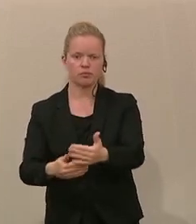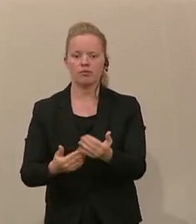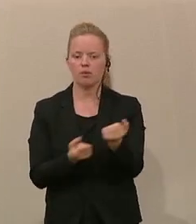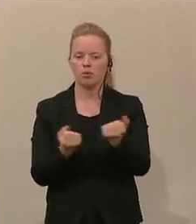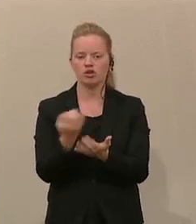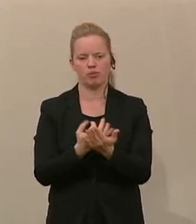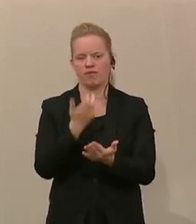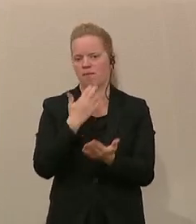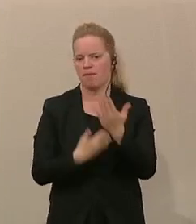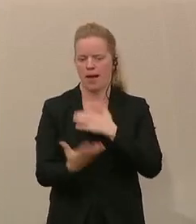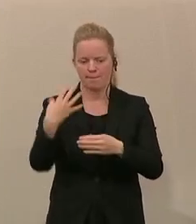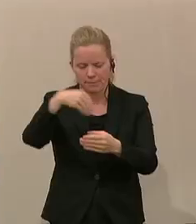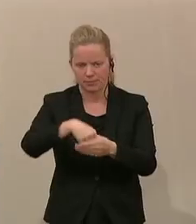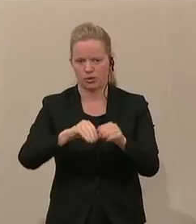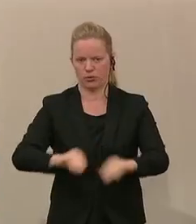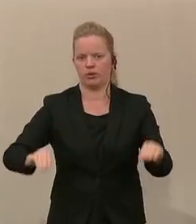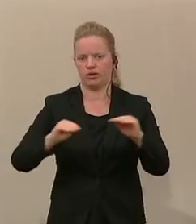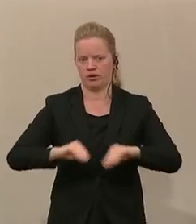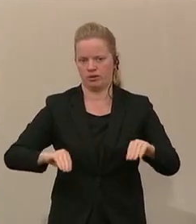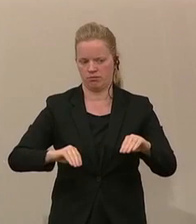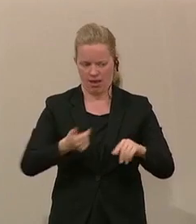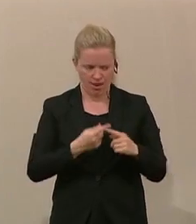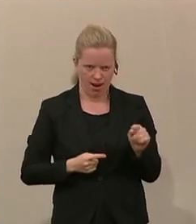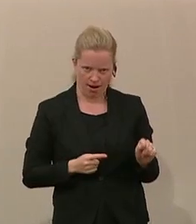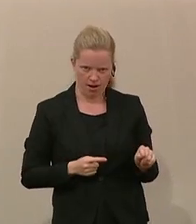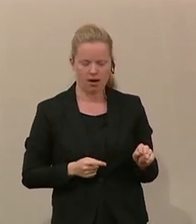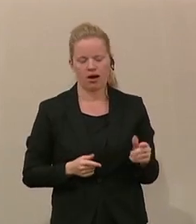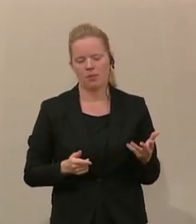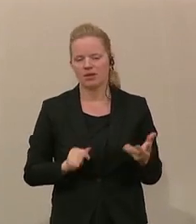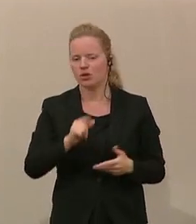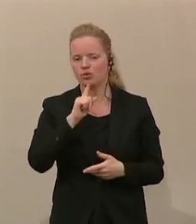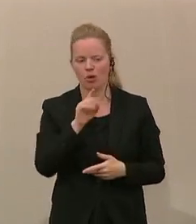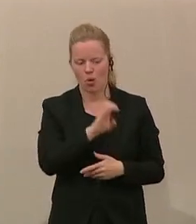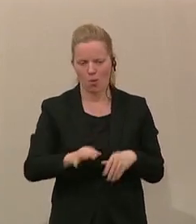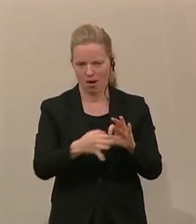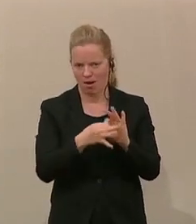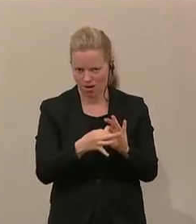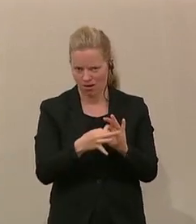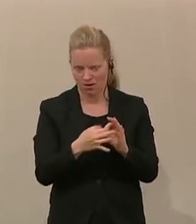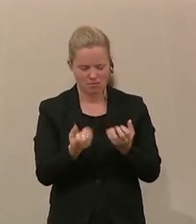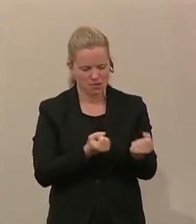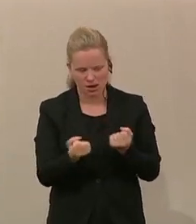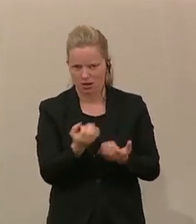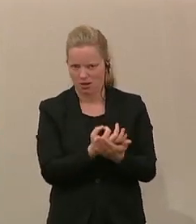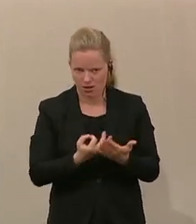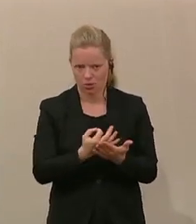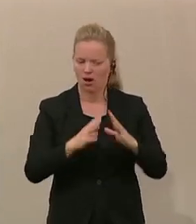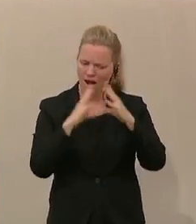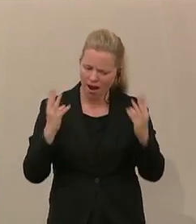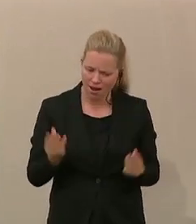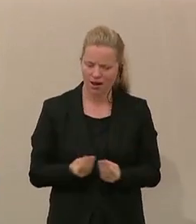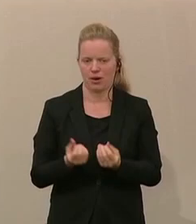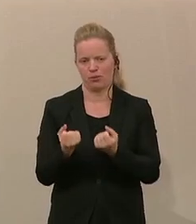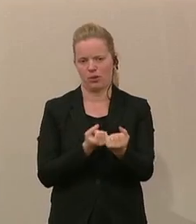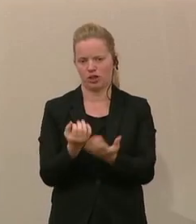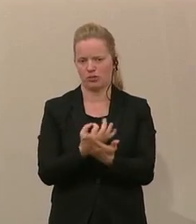in den Unterricht bringen wollen. Und das ist natürlich ein Teil davon. Es wird aber nicht nur darum gehen, eben die europapolitische Komponente, sondern generell einfach